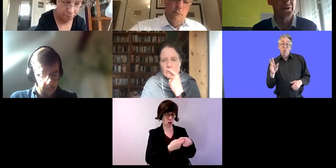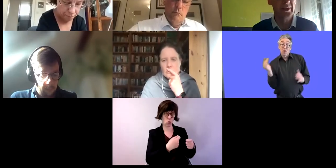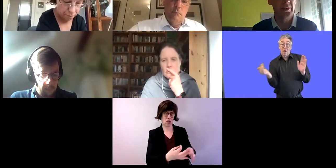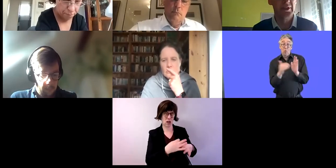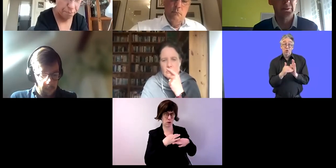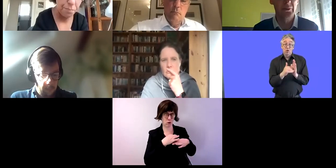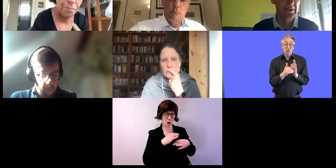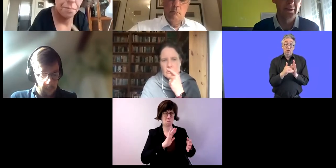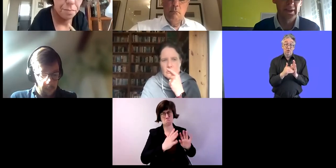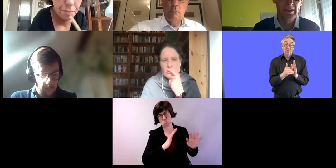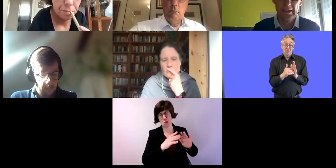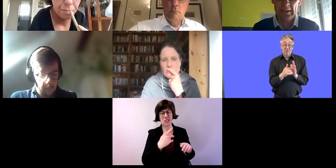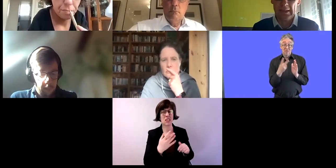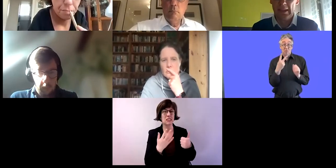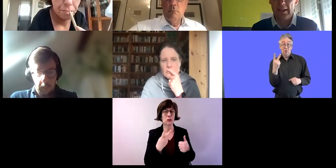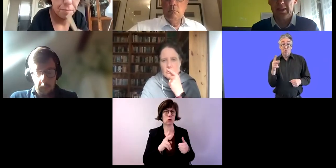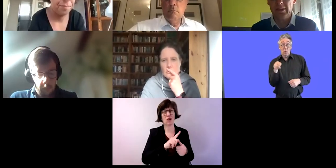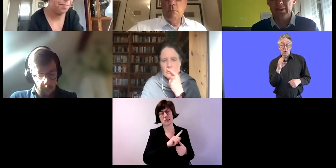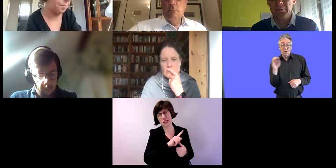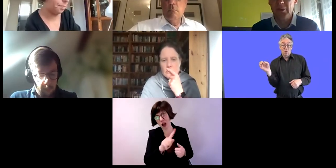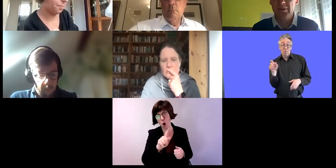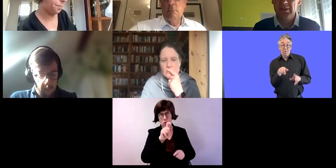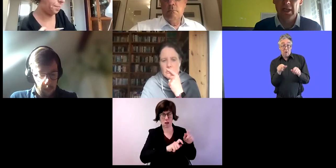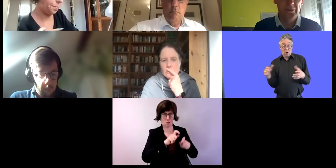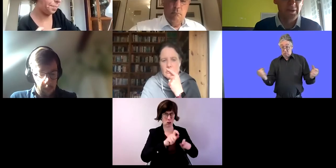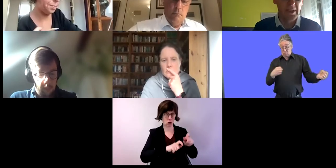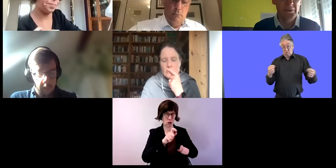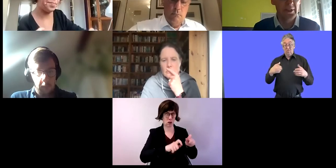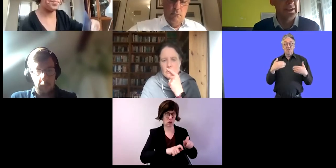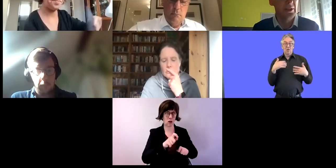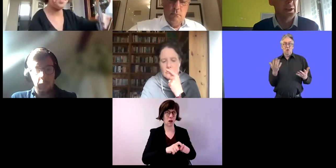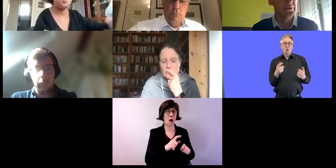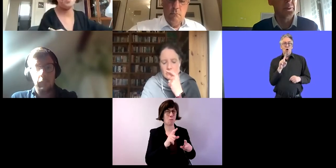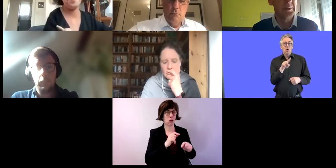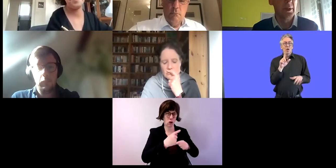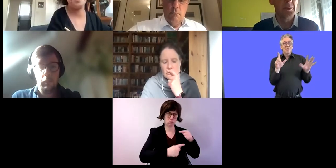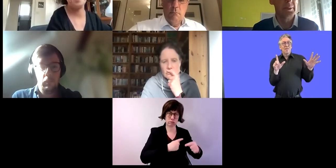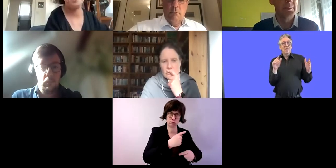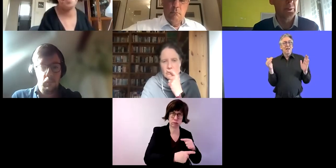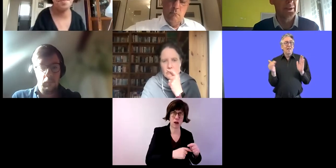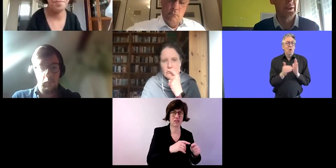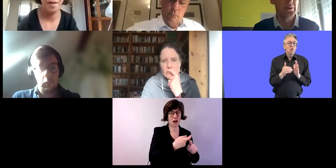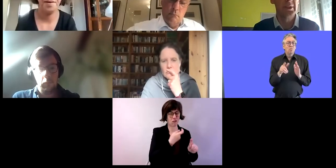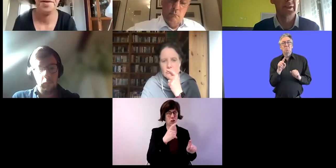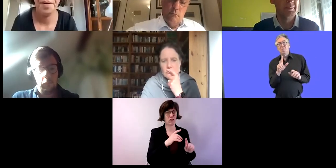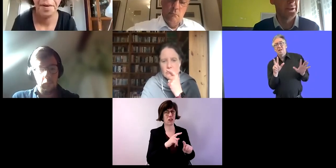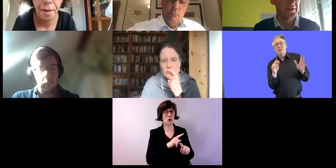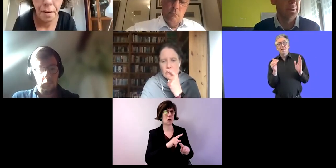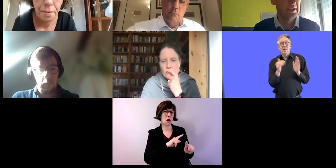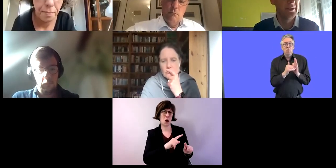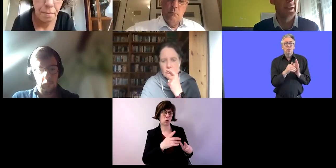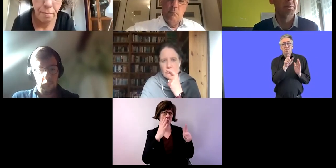entsprechend etwa 26.000 Menschen, etwa 1.700, 1.800